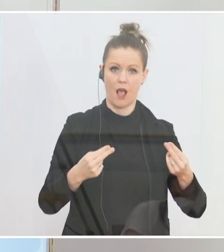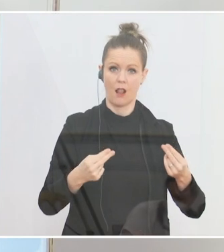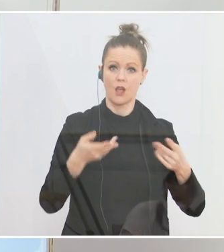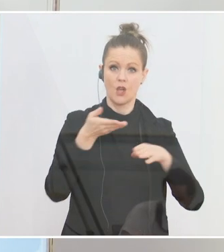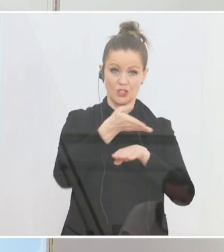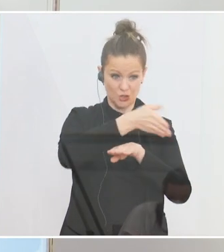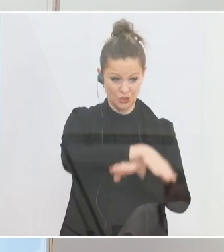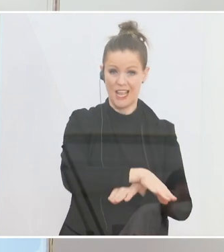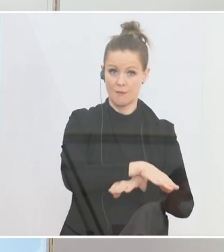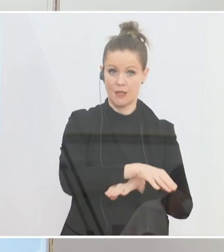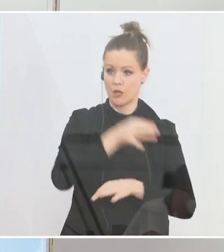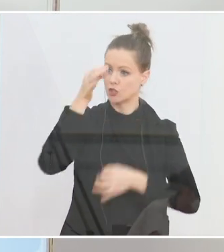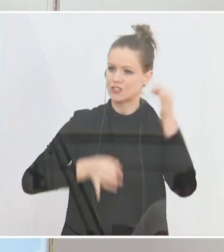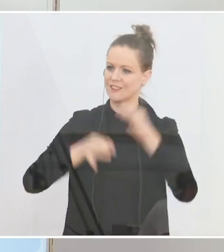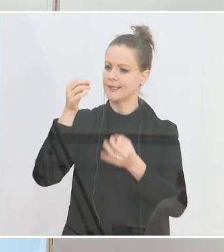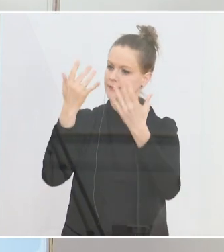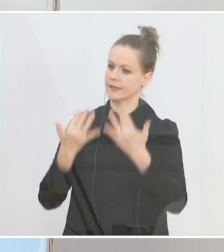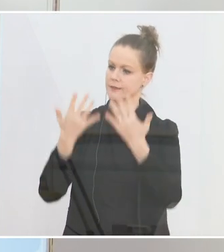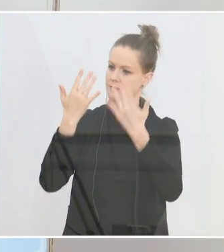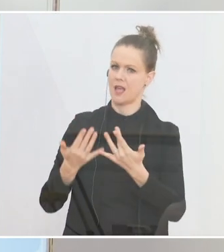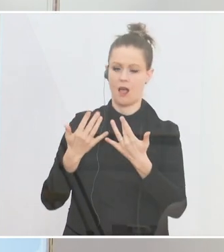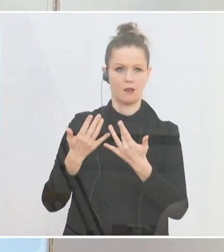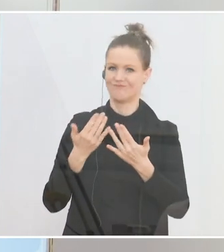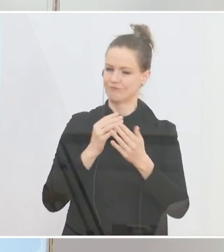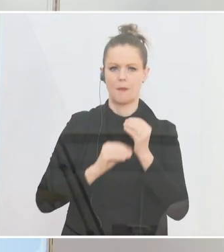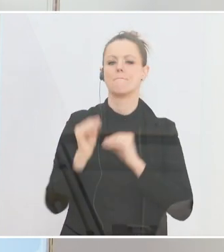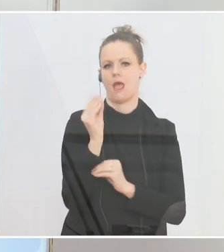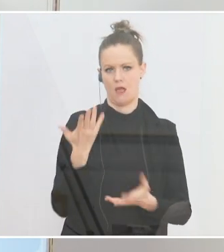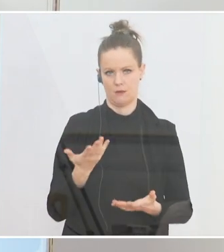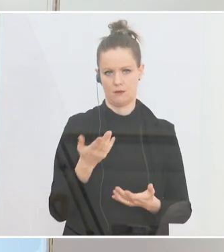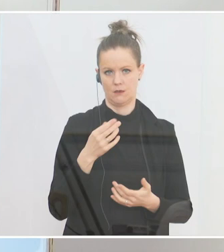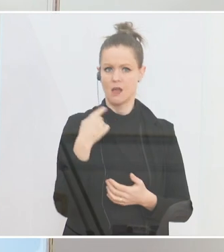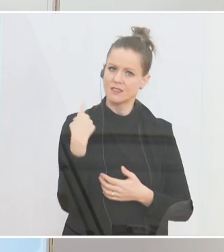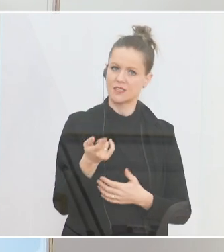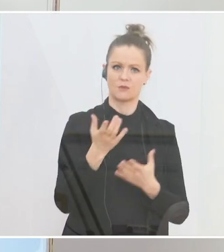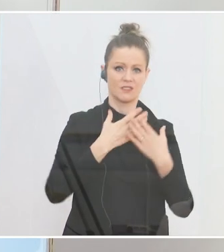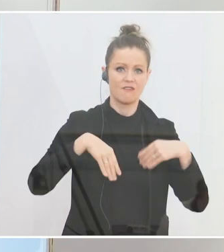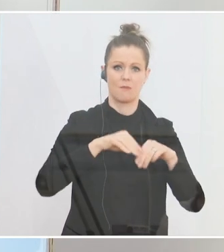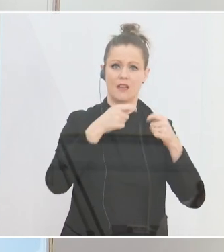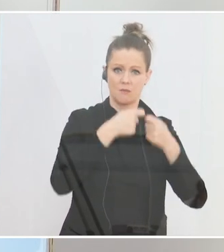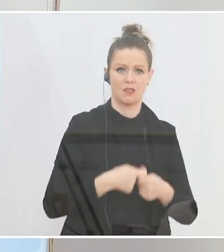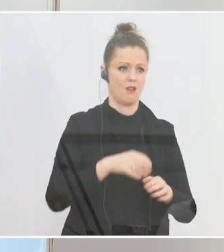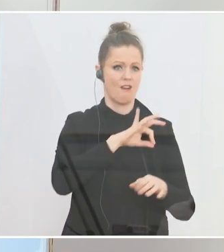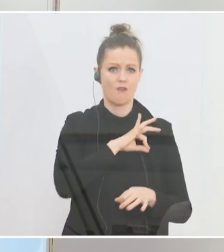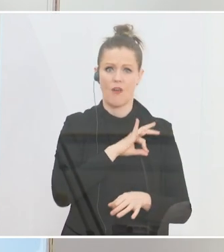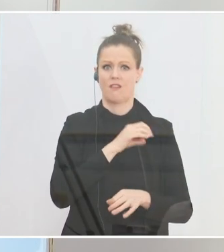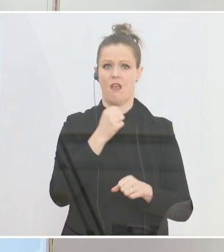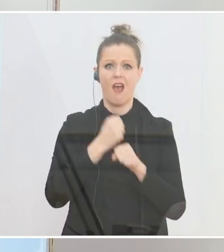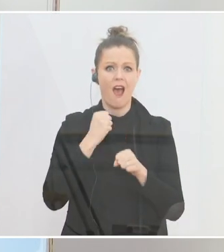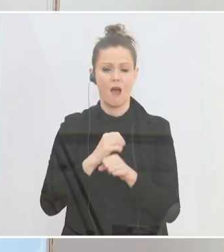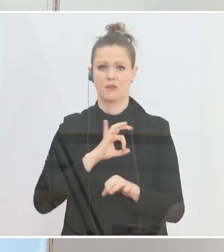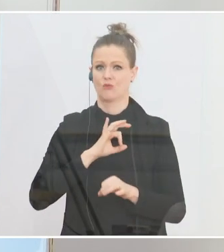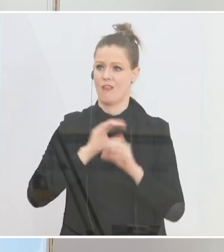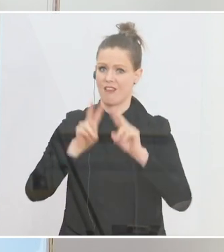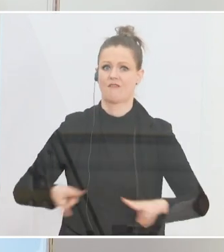Statistik. Menschen, die bei Verkehrsunfällen sterben, sind Familienmitglieder, sind Freunde, Freundinnen, sind Arbeitskollegen, sind